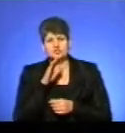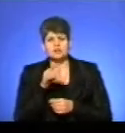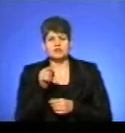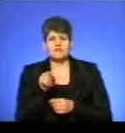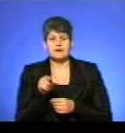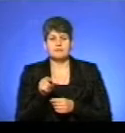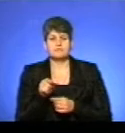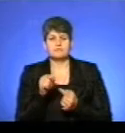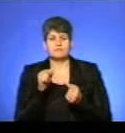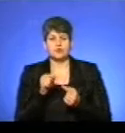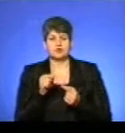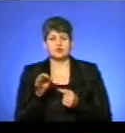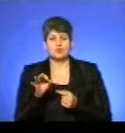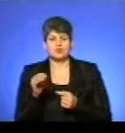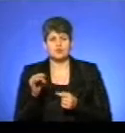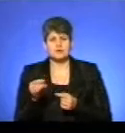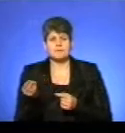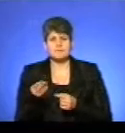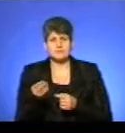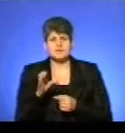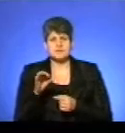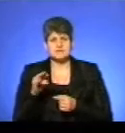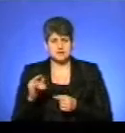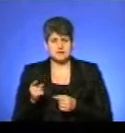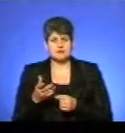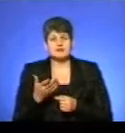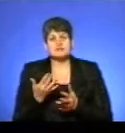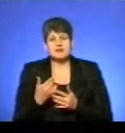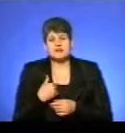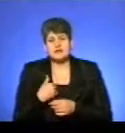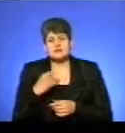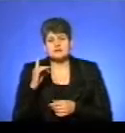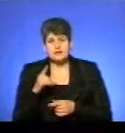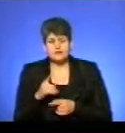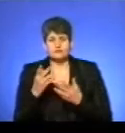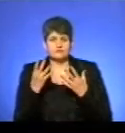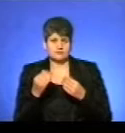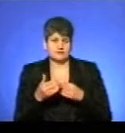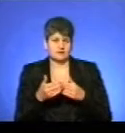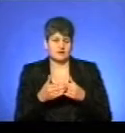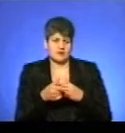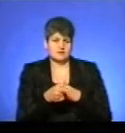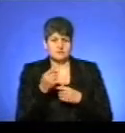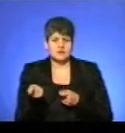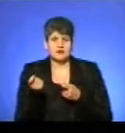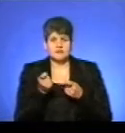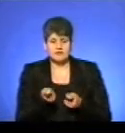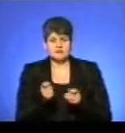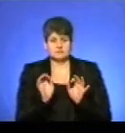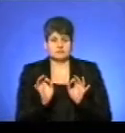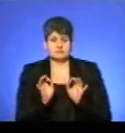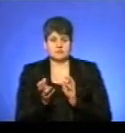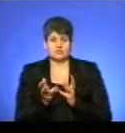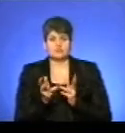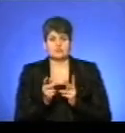проти ожеледних запасів, зокрема піску та солі? Ну, наскільки я знаю, на днях завезли достатню кількість.